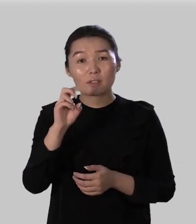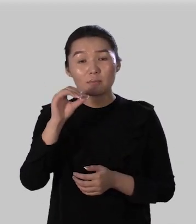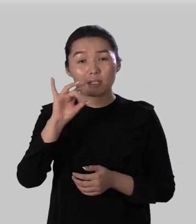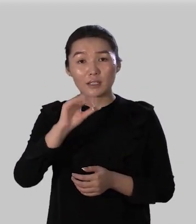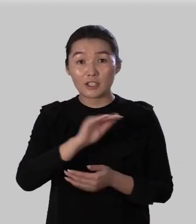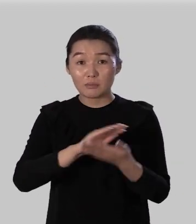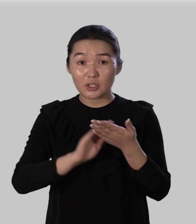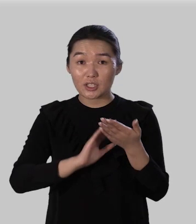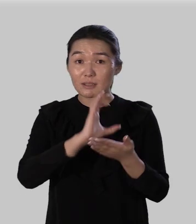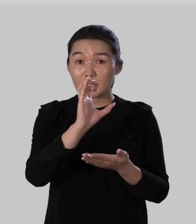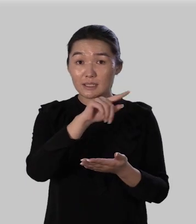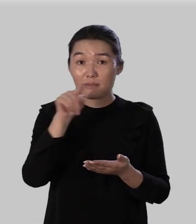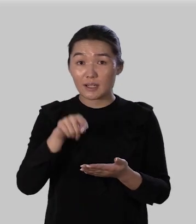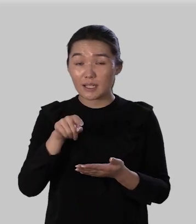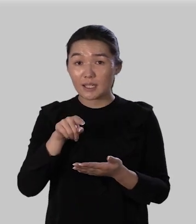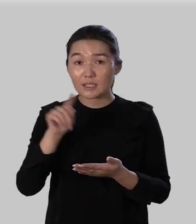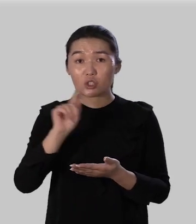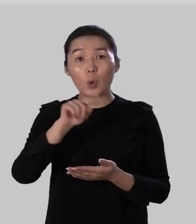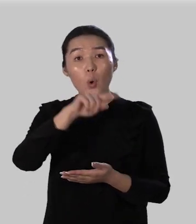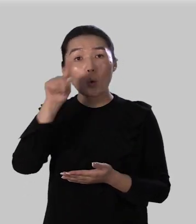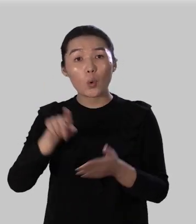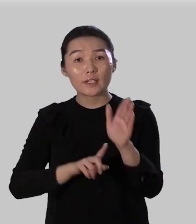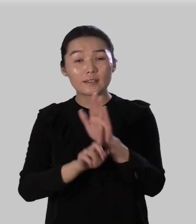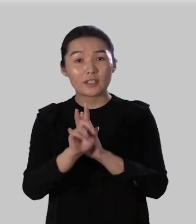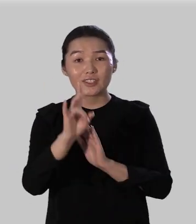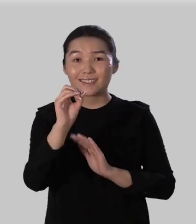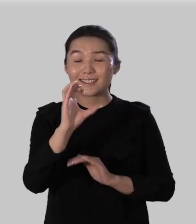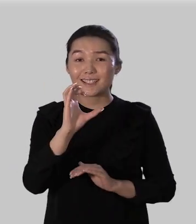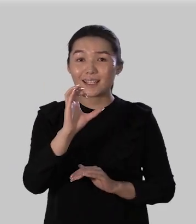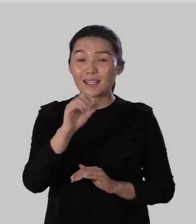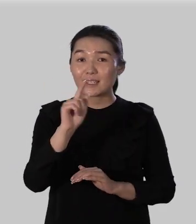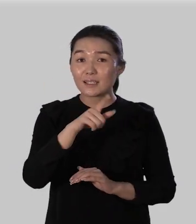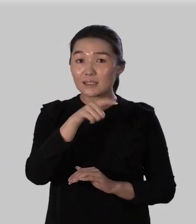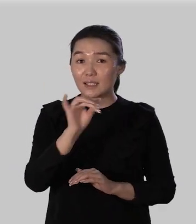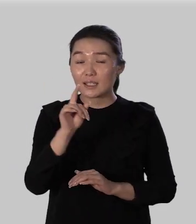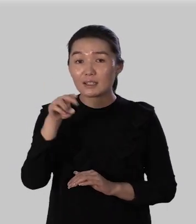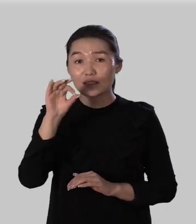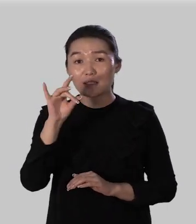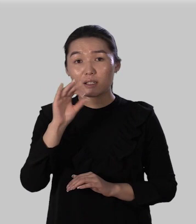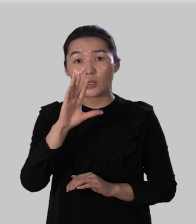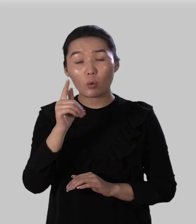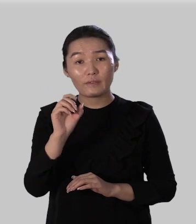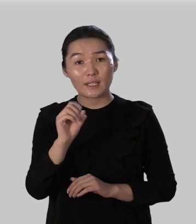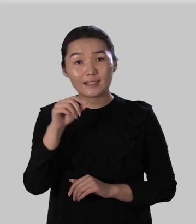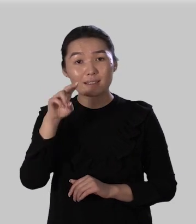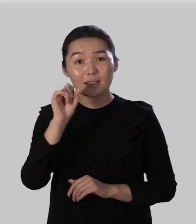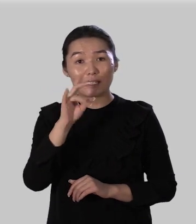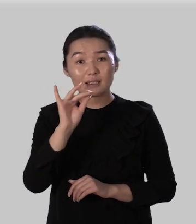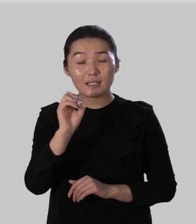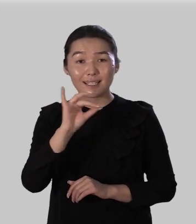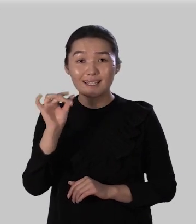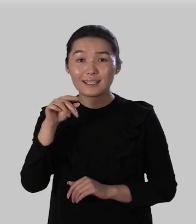но запиши в словах что корень начинает низги здоровье здание и здесь